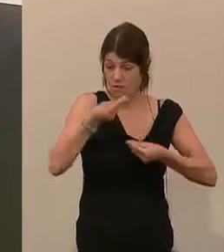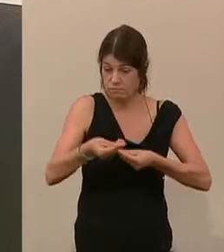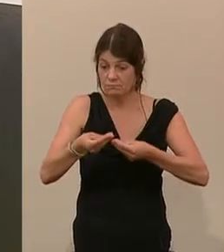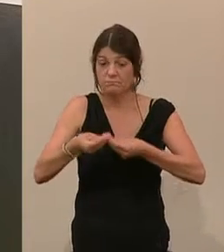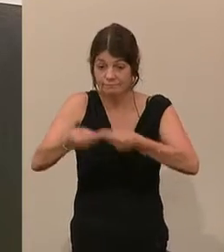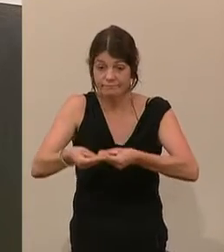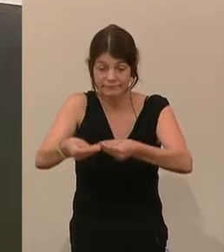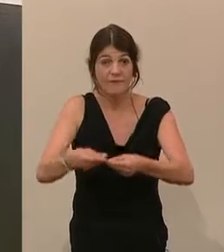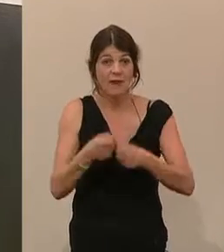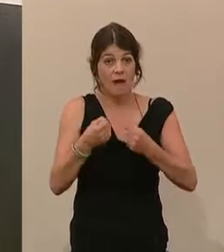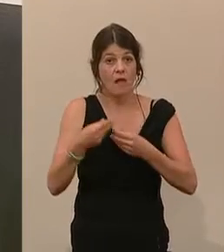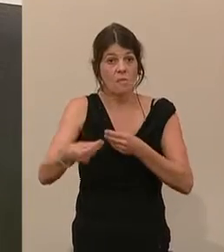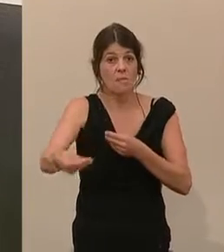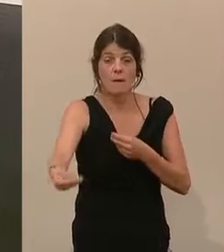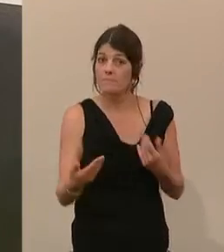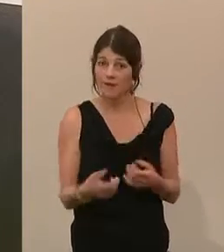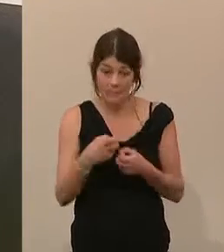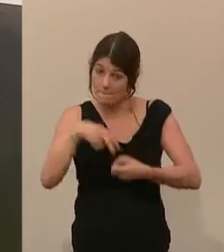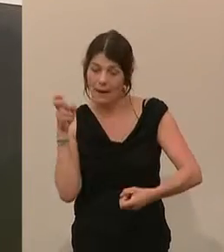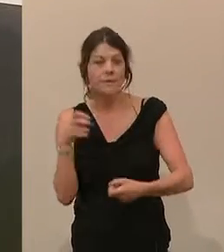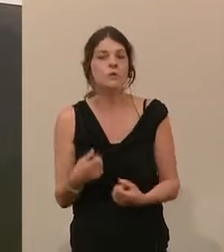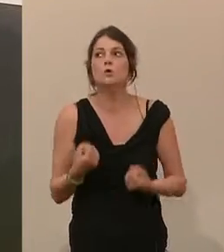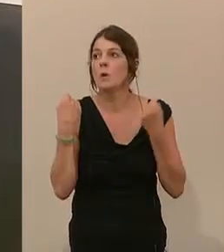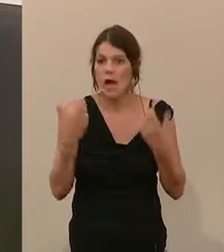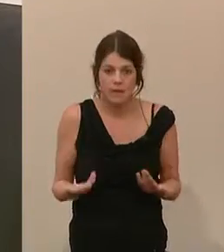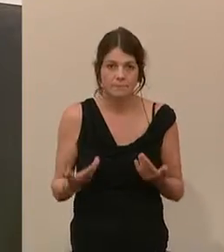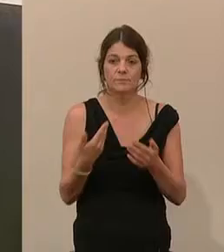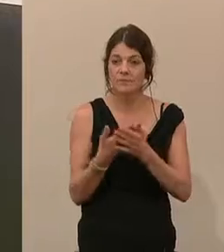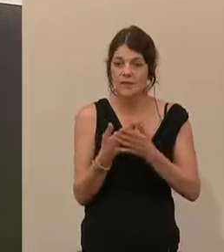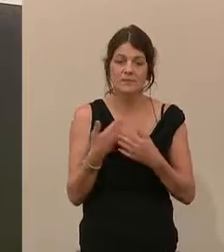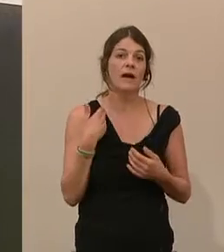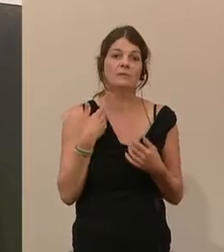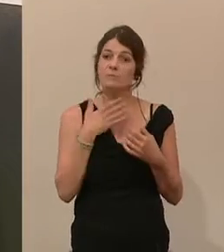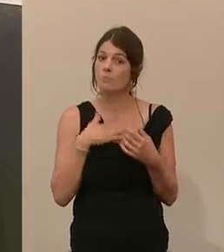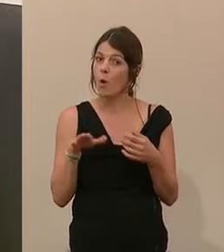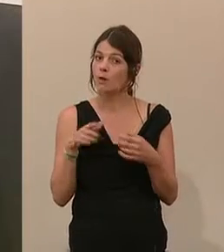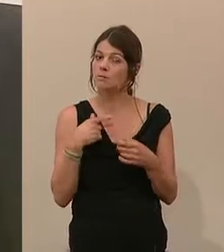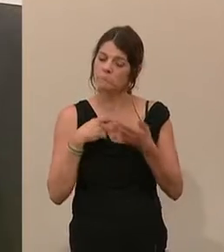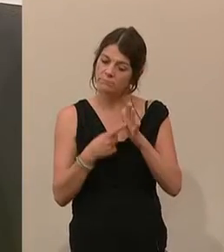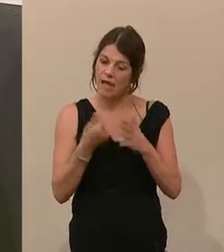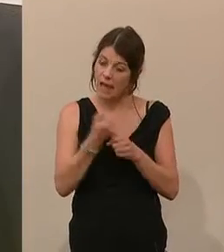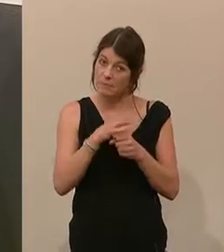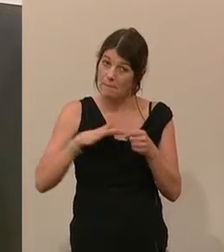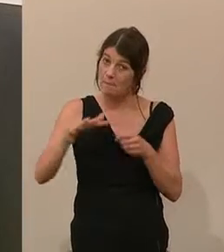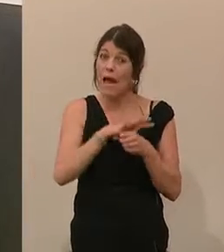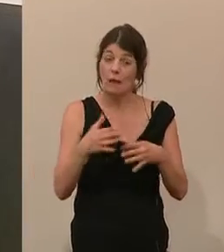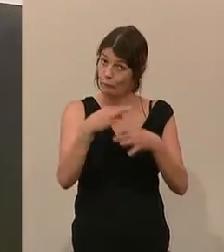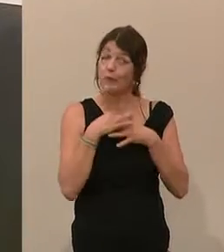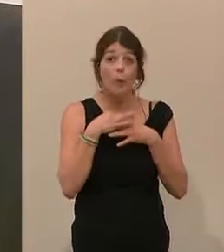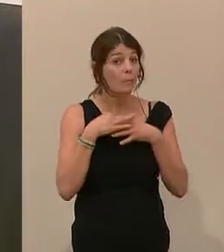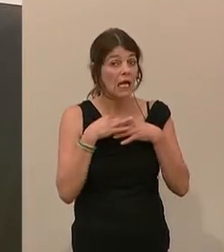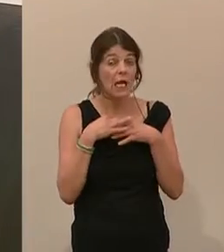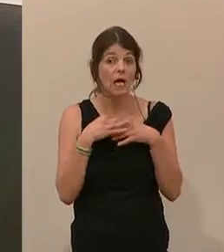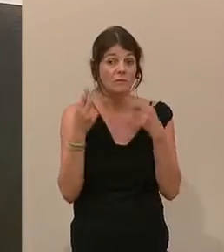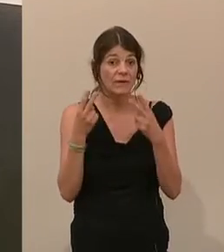schwer herauszufinden ist. Ich darf eingehen auf einen Arbeitsbereich, der mich sowohl aus